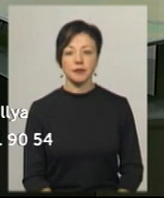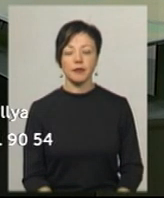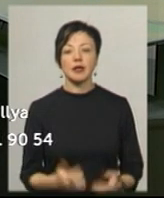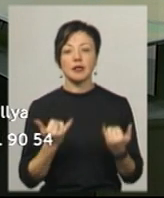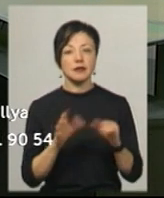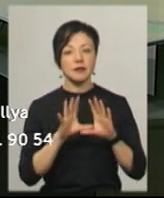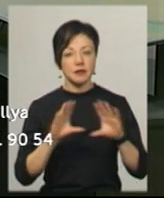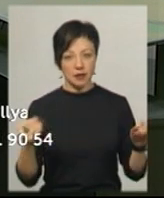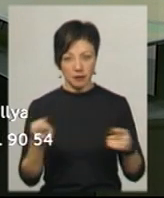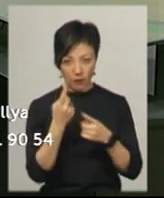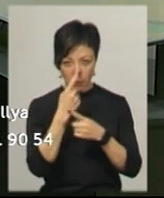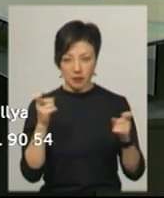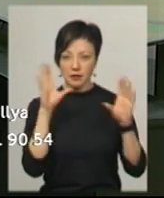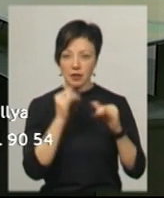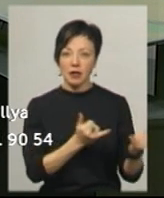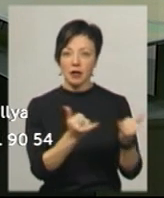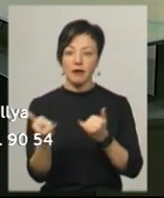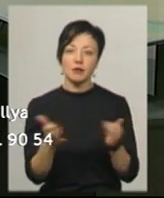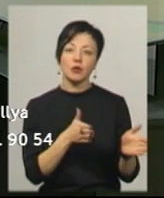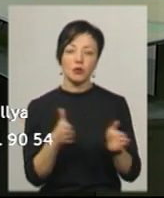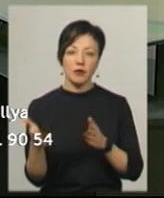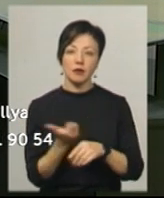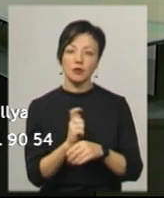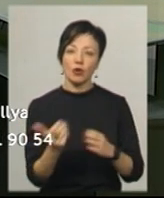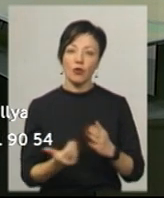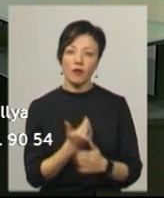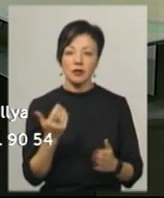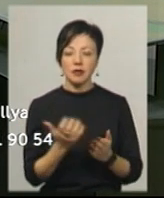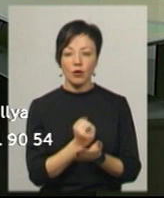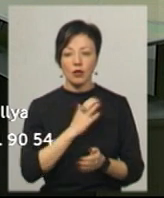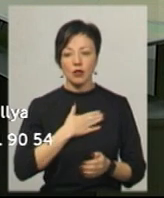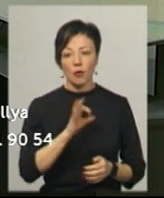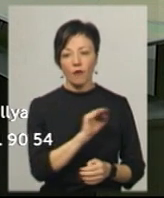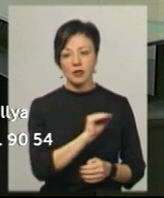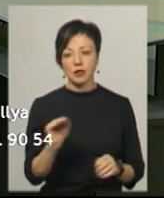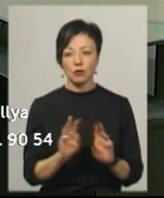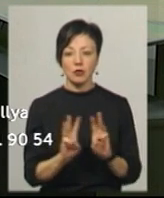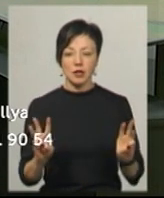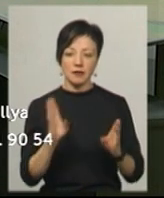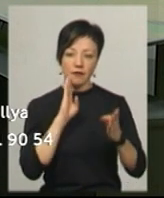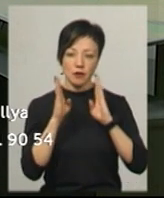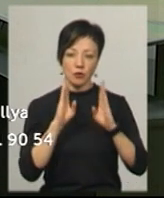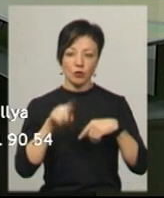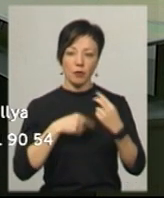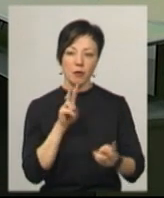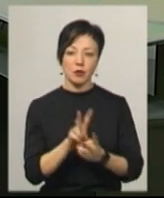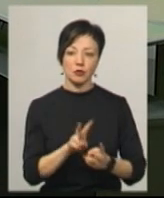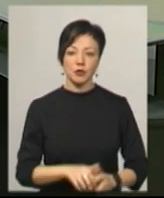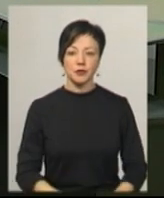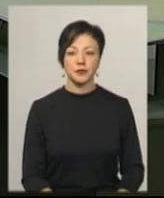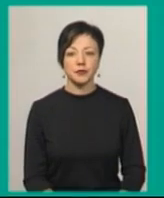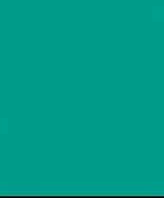Це вся інформація, яку ми встигли для вас підготувати. Більше новин знаходьте на нашому офіційному сайті та на сторінці у Фейсбук. Побачимось!